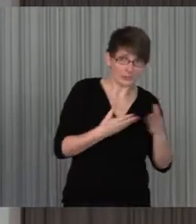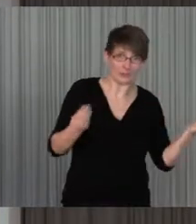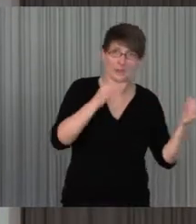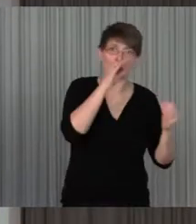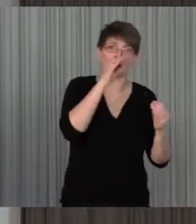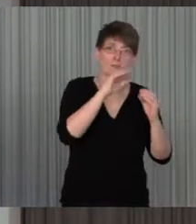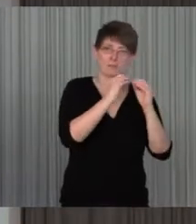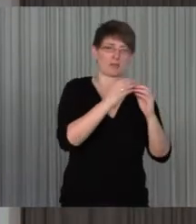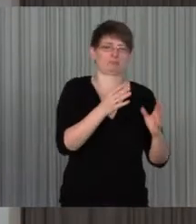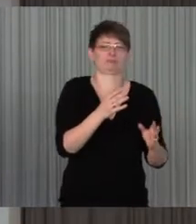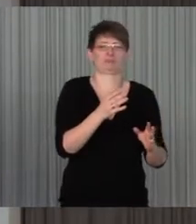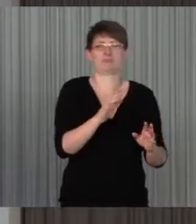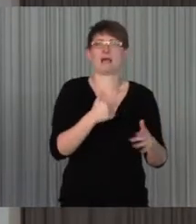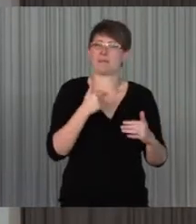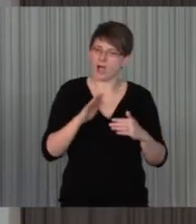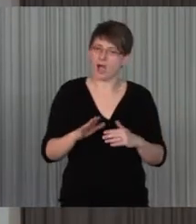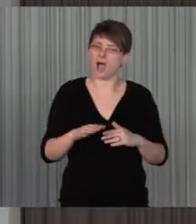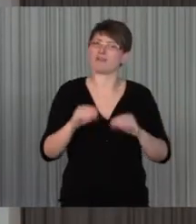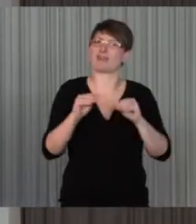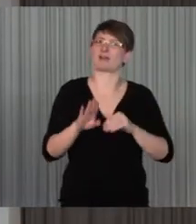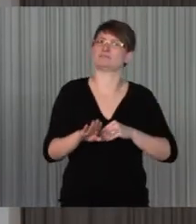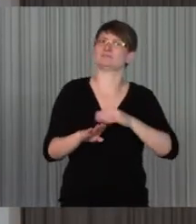eher tatsächlich damit anfangen.